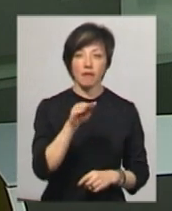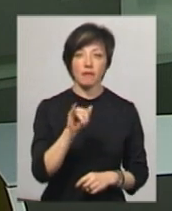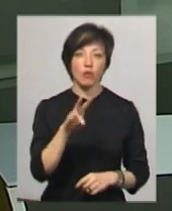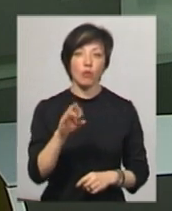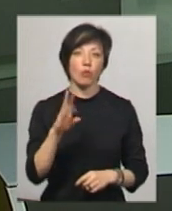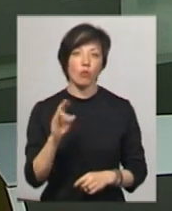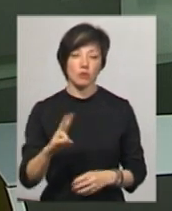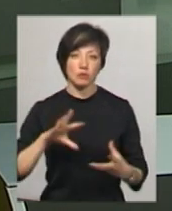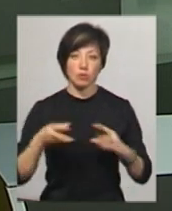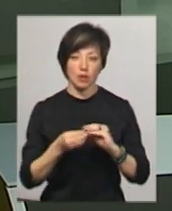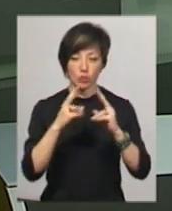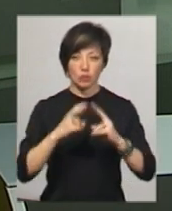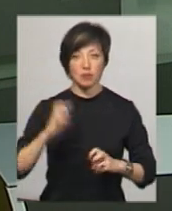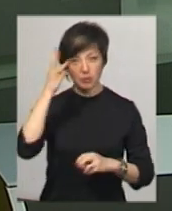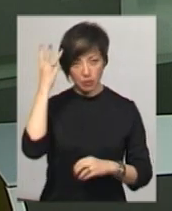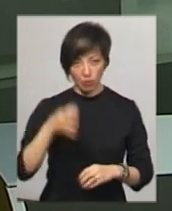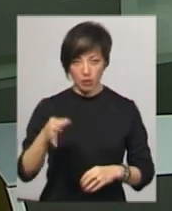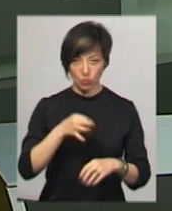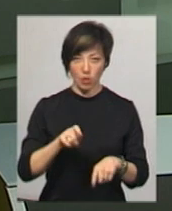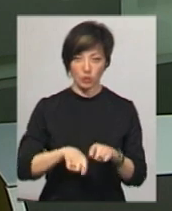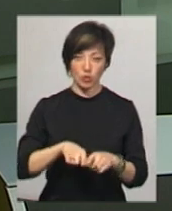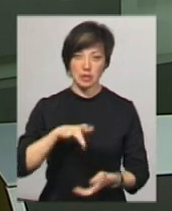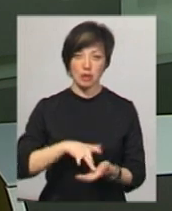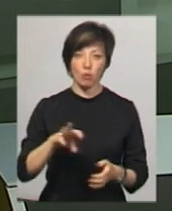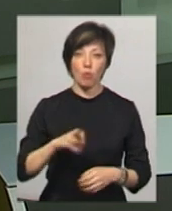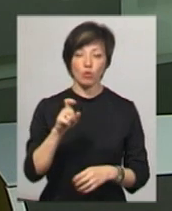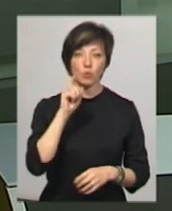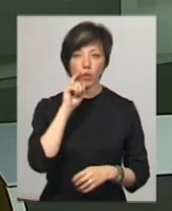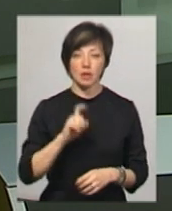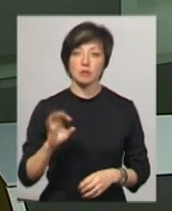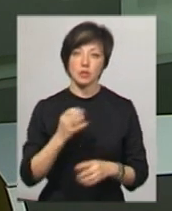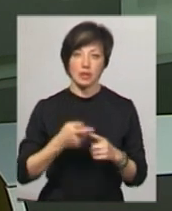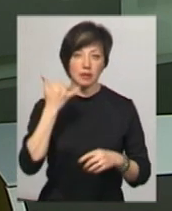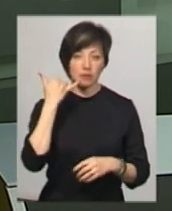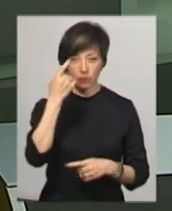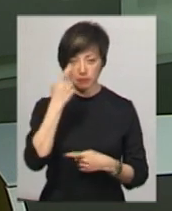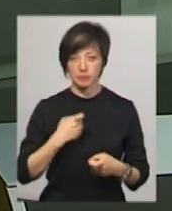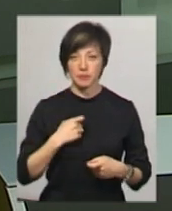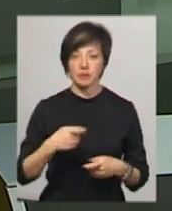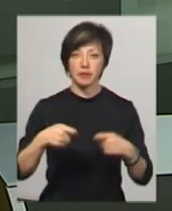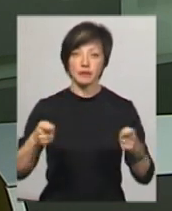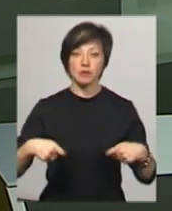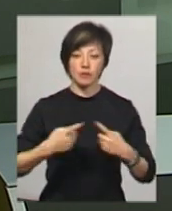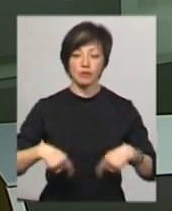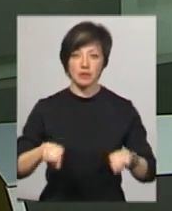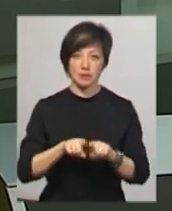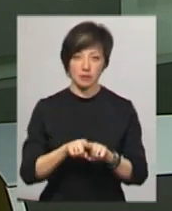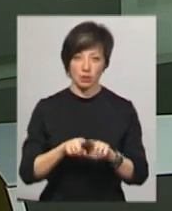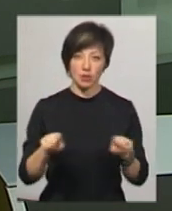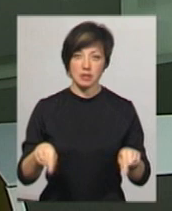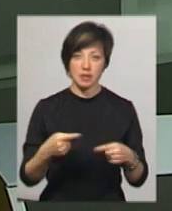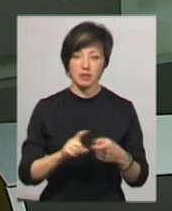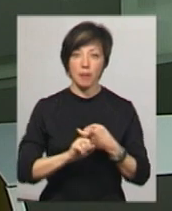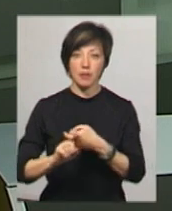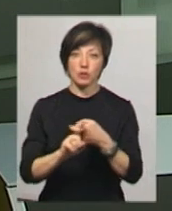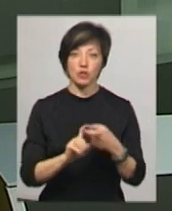Такі результати досліджень Хмельницького обласного лабораторного центру МОЗ України. Про це нам телефоном розповіла завідувачка відділення організації